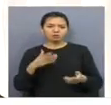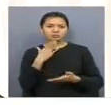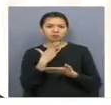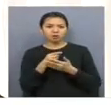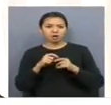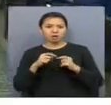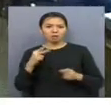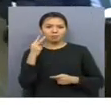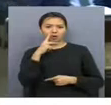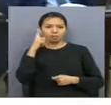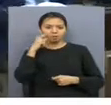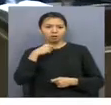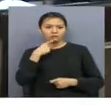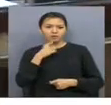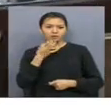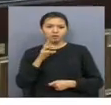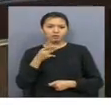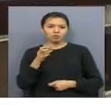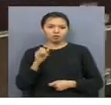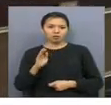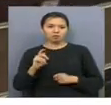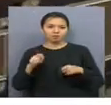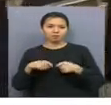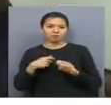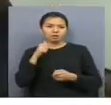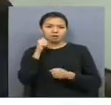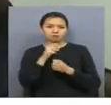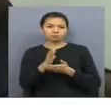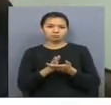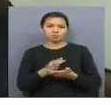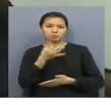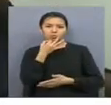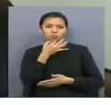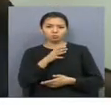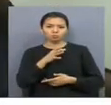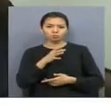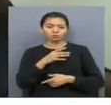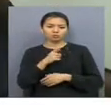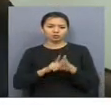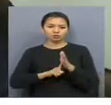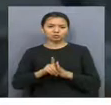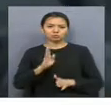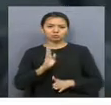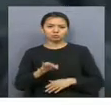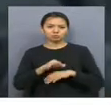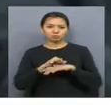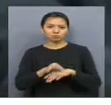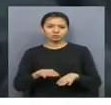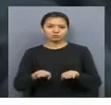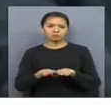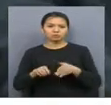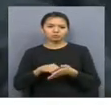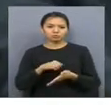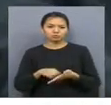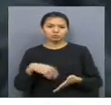ашықтығын көрсетті деп атабетті ермек маршық баев. Жолдаудың әрбір тармағы кез келген әрекеттің бастаушысы болып отыр. Сондықтан да құжаттың